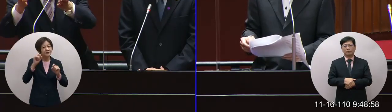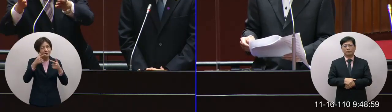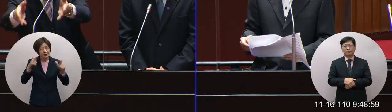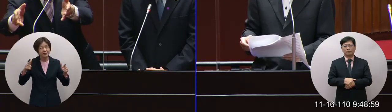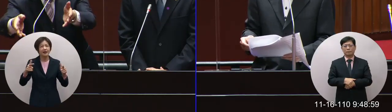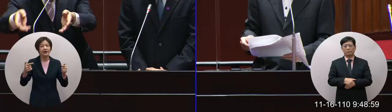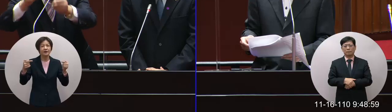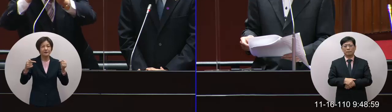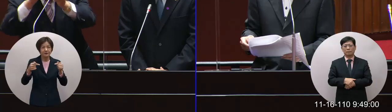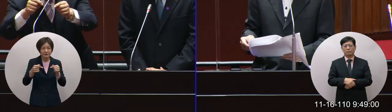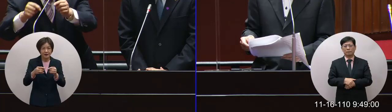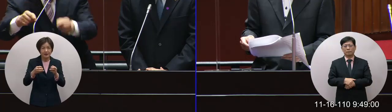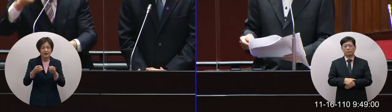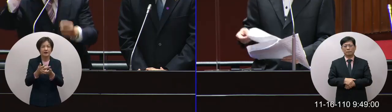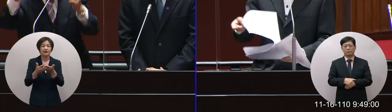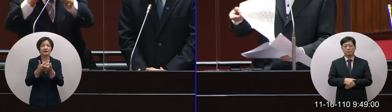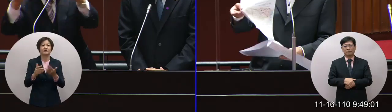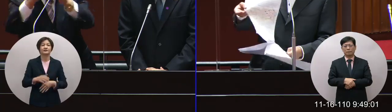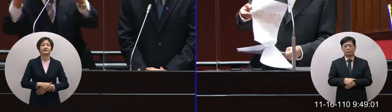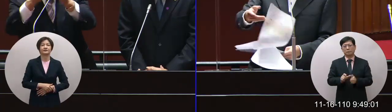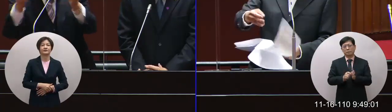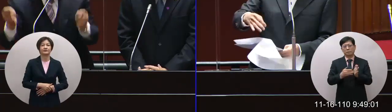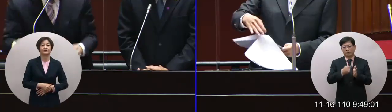而慢的都不是工程